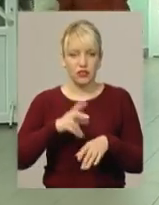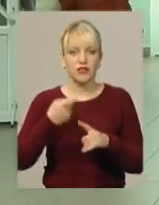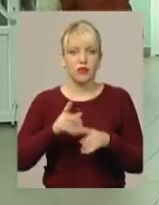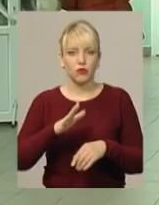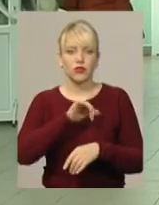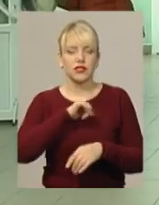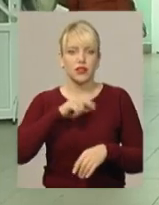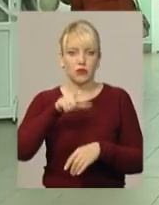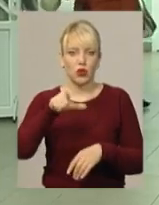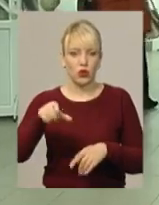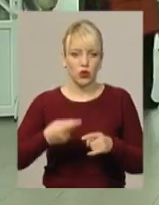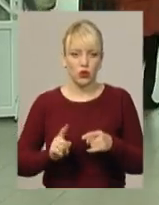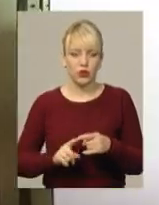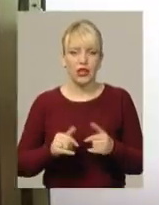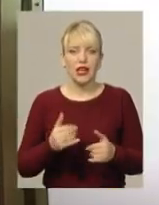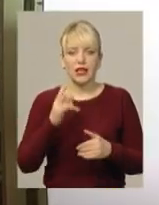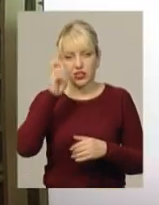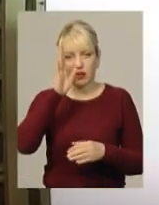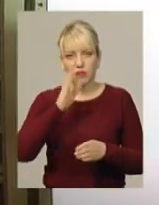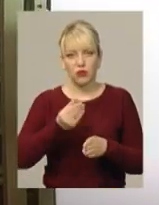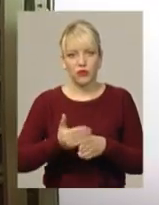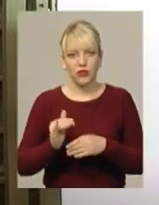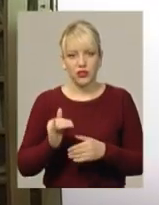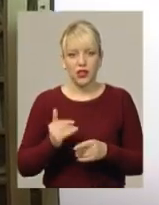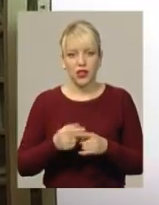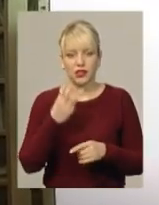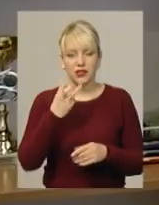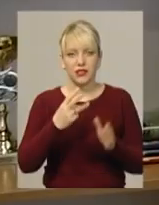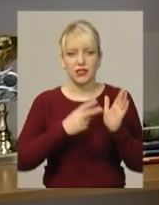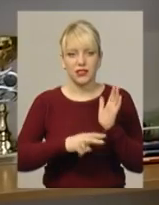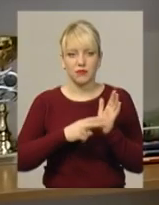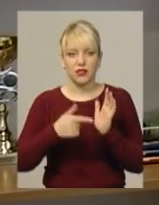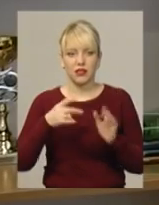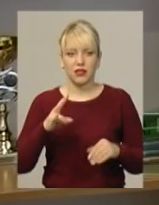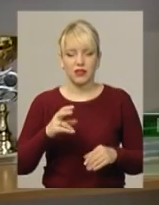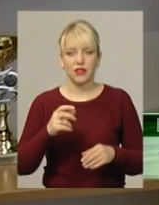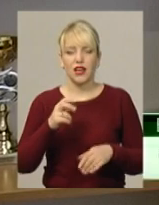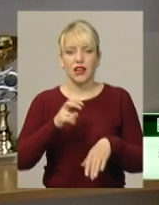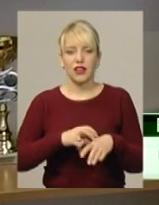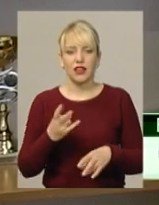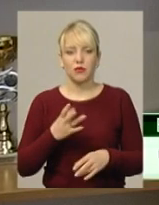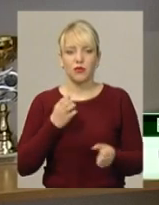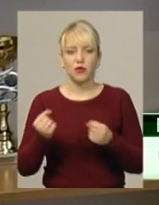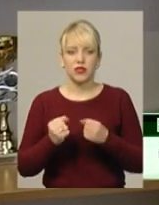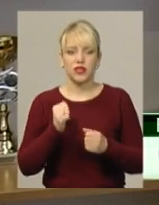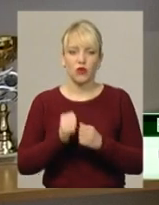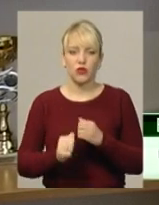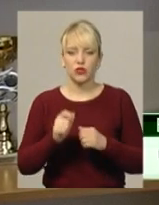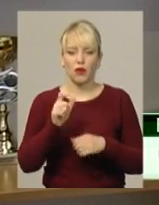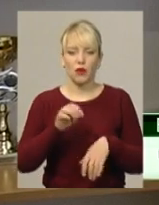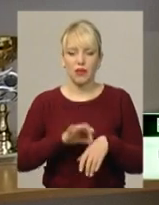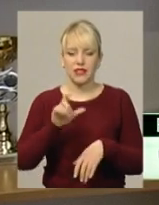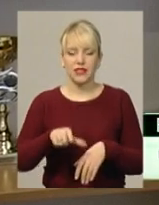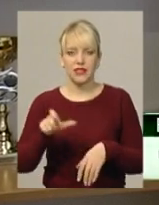Гесаль. В середньому за одного хворого держава виплачуватиме медикам 370 гривень. Лікар має боротися за кожного пацієнта і, в